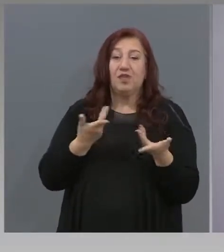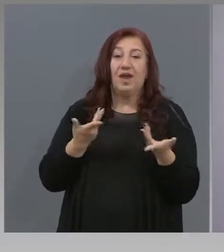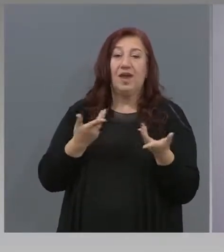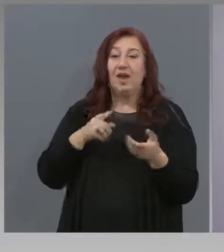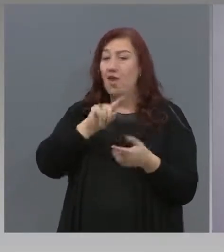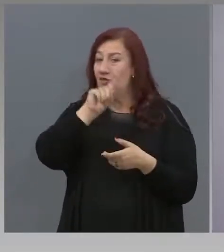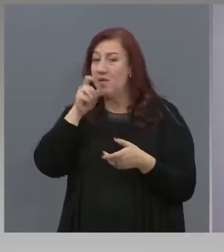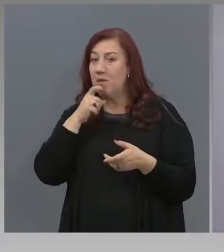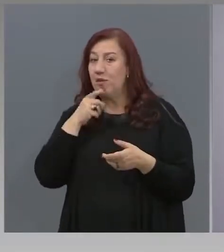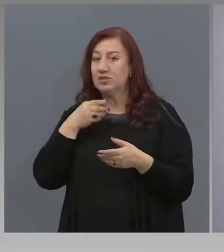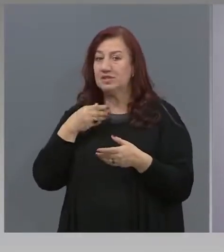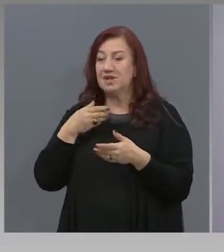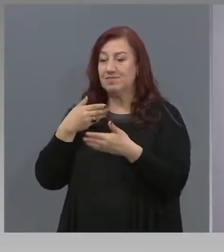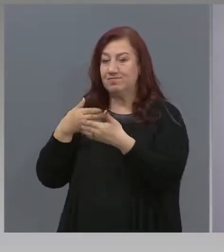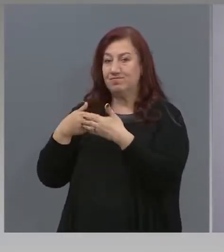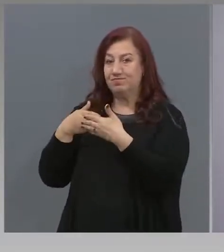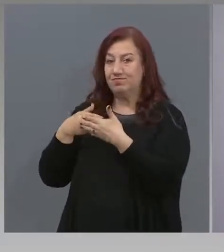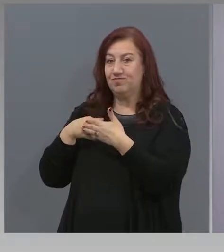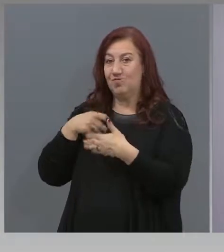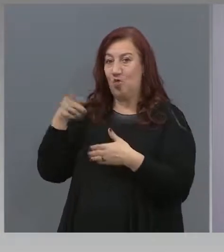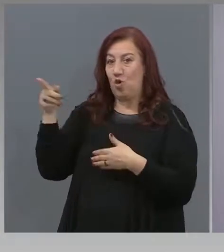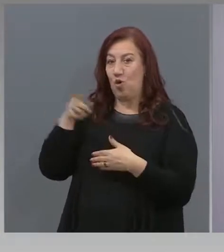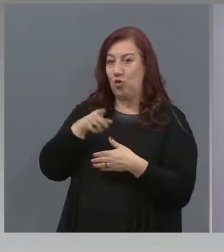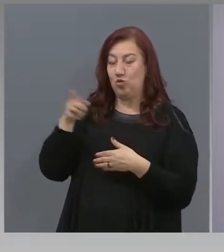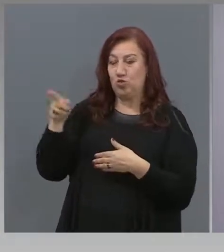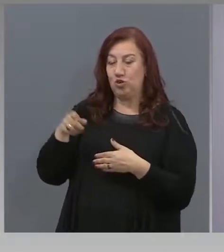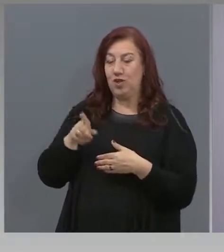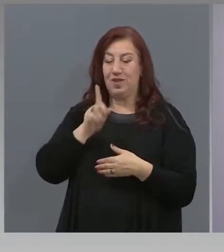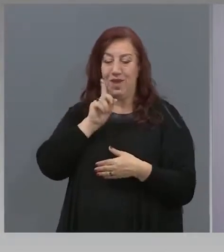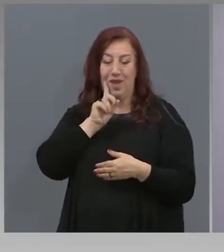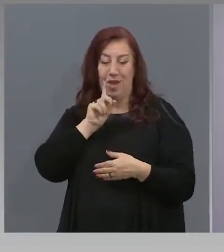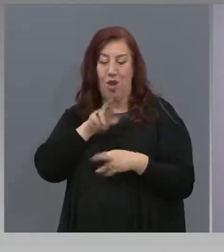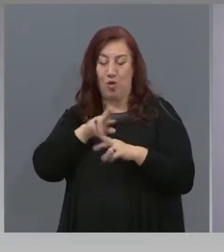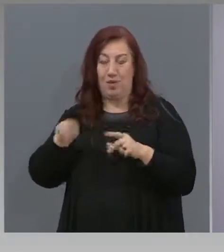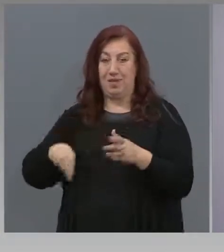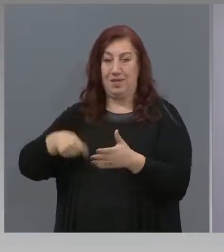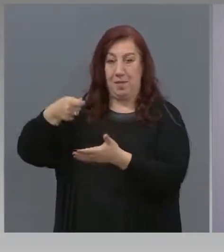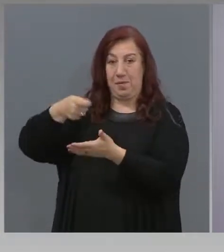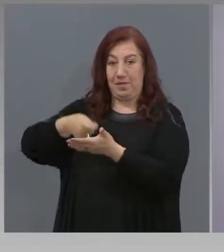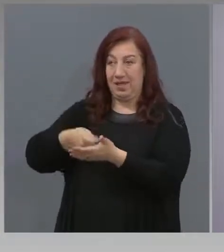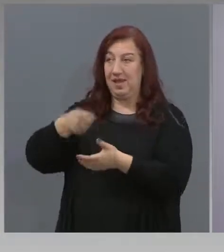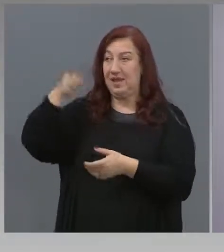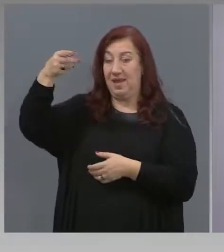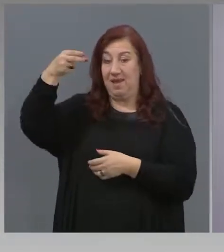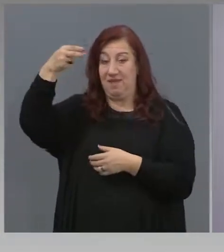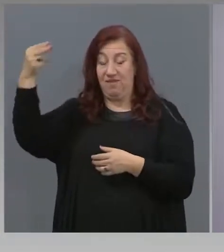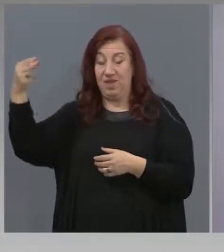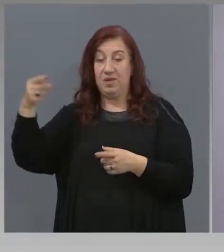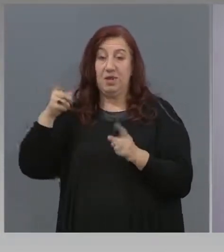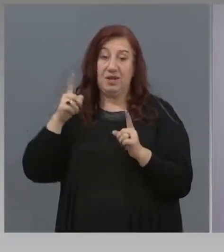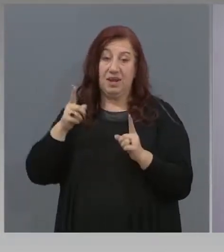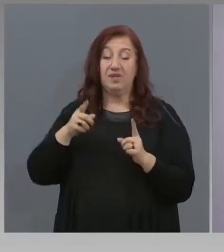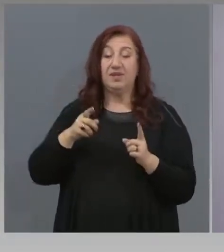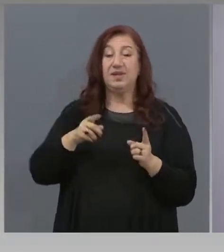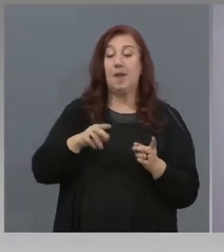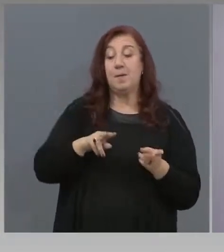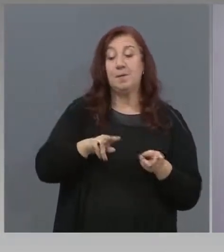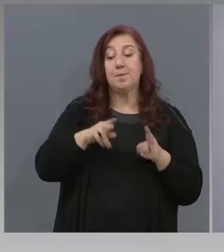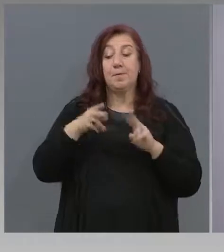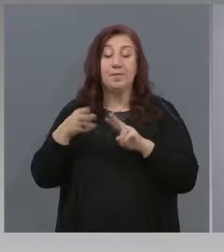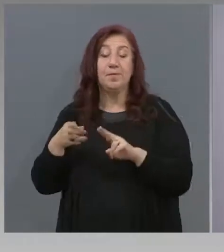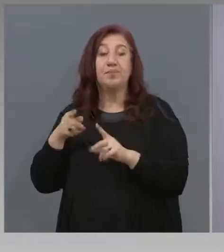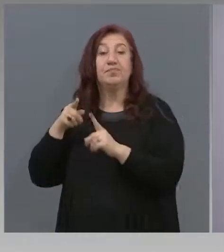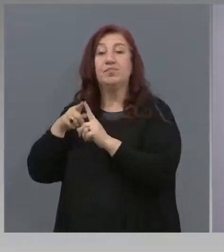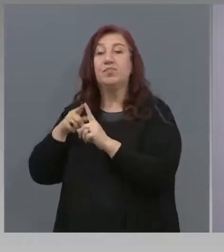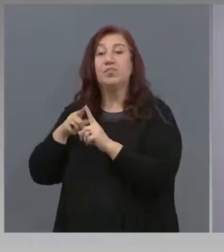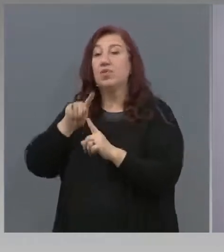потребител и изпълнител. Трябва по принцип да се отнесе въпроса към Комисията